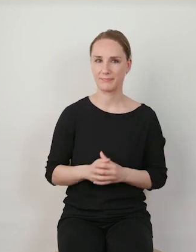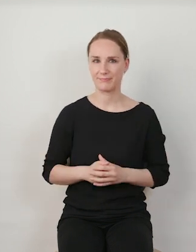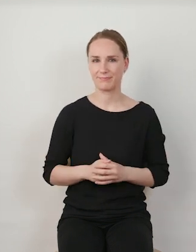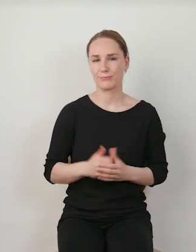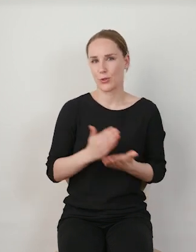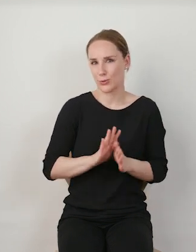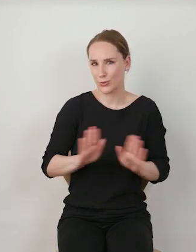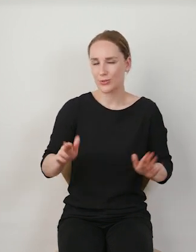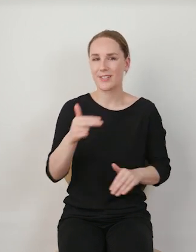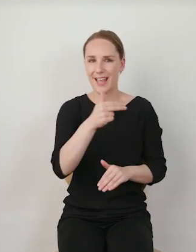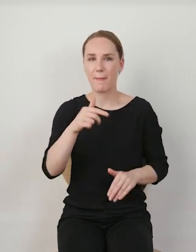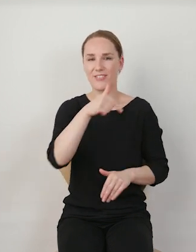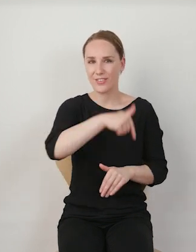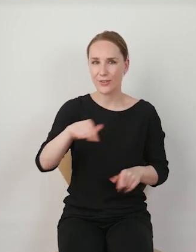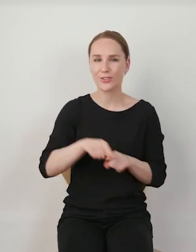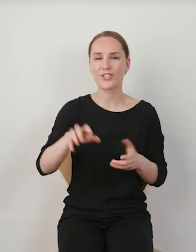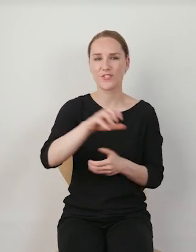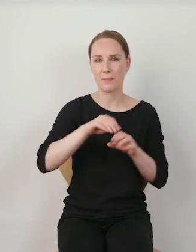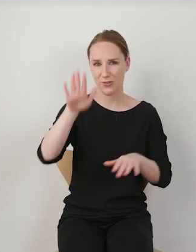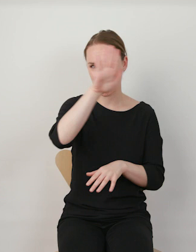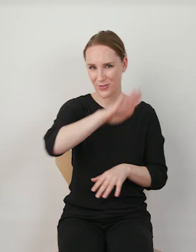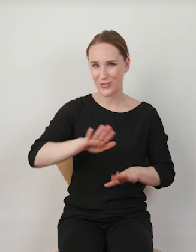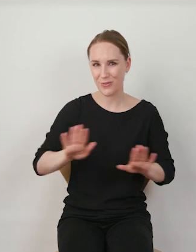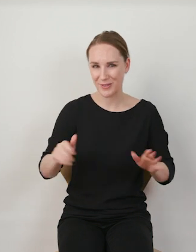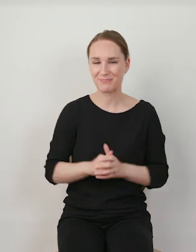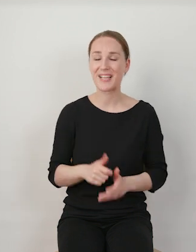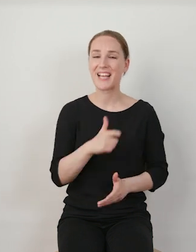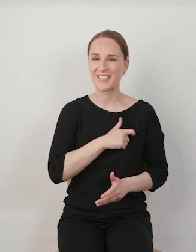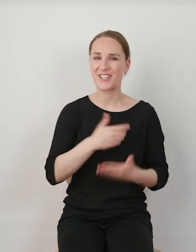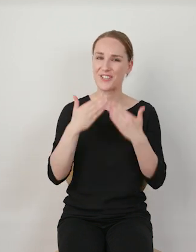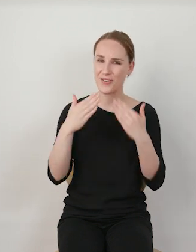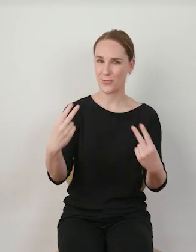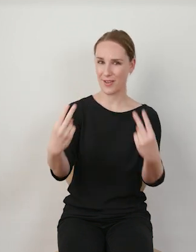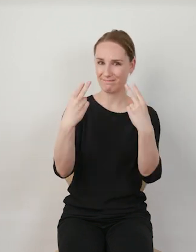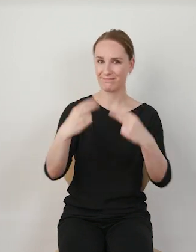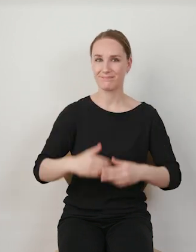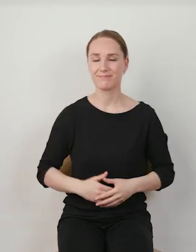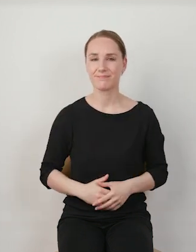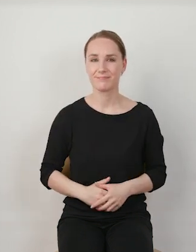I tyle ode mnie na temat tiktoka i świata mediów społecznościowych. Serdecznie dziękuję za uwagę.